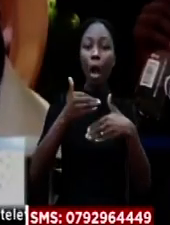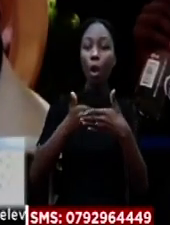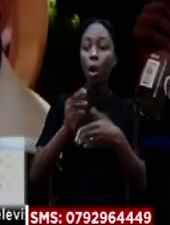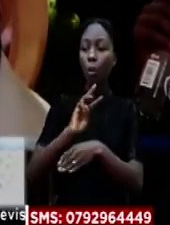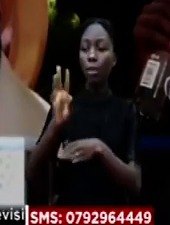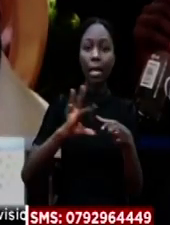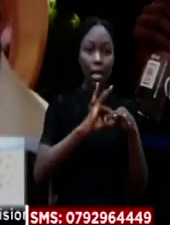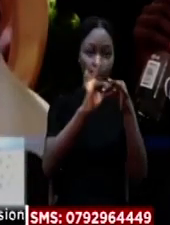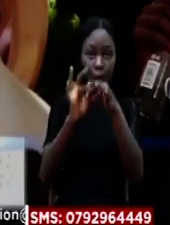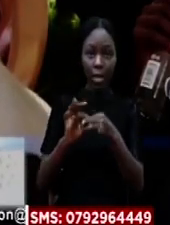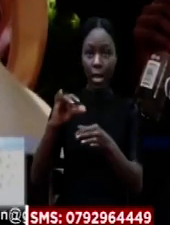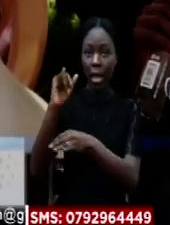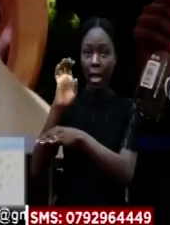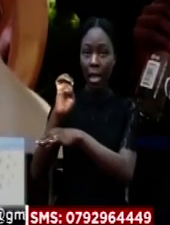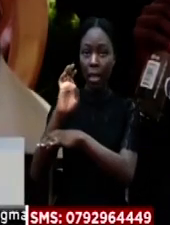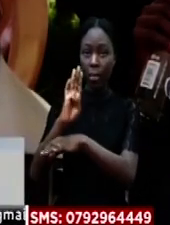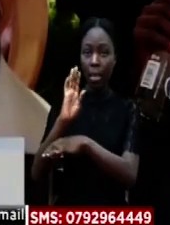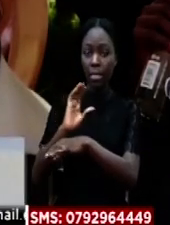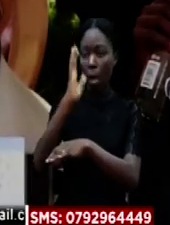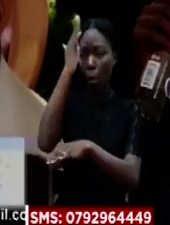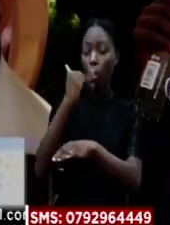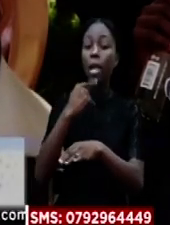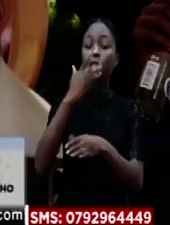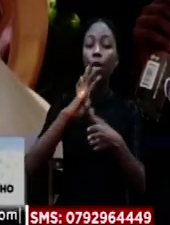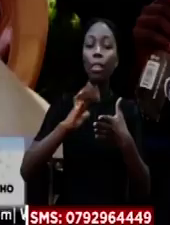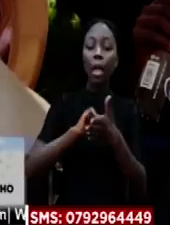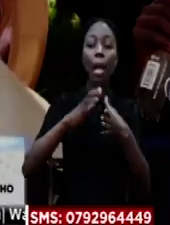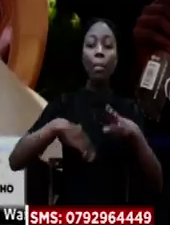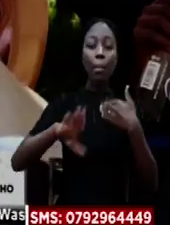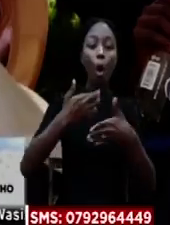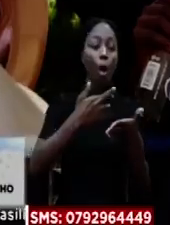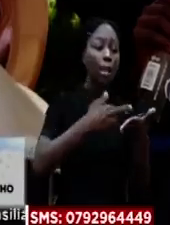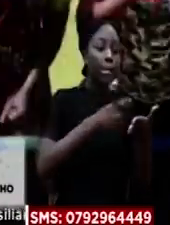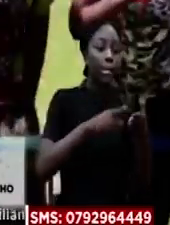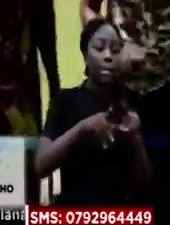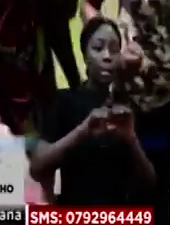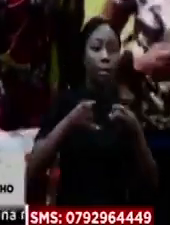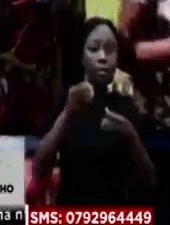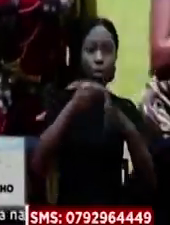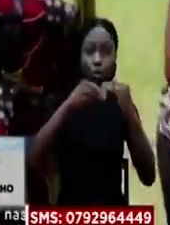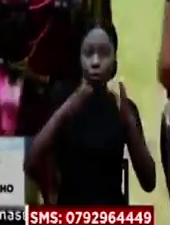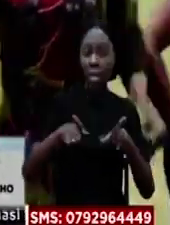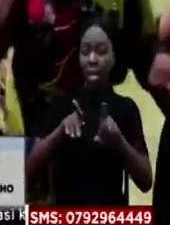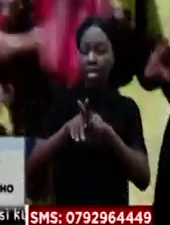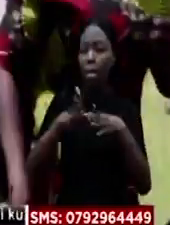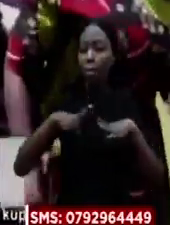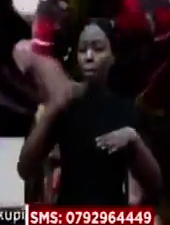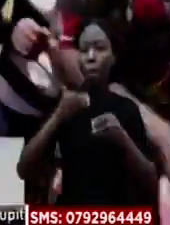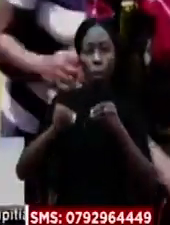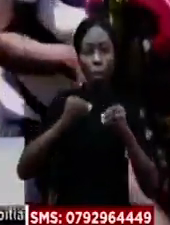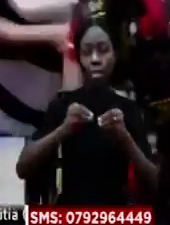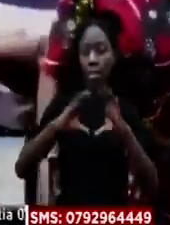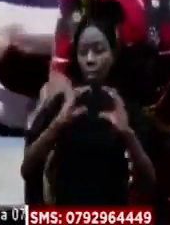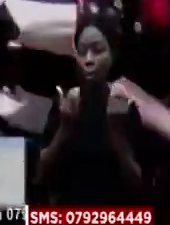nao hilo kushirikena na tumea IEBC Kwa hakisha kwa nainchi wengi wanajisajili kama apigakura Hasa wasiojueza